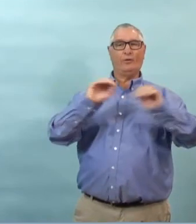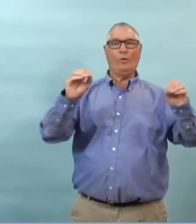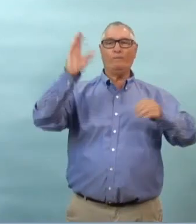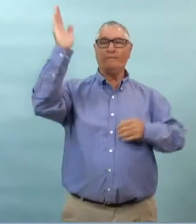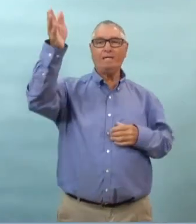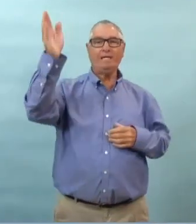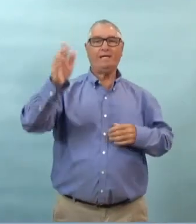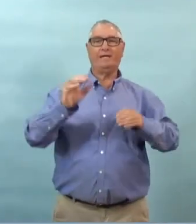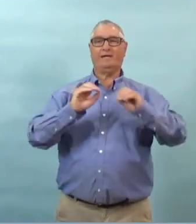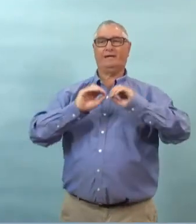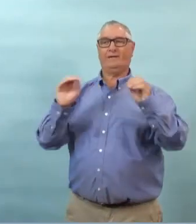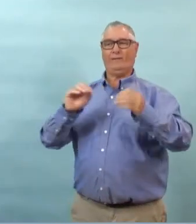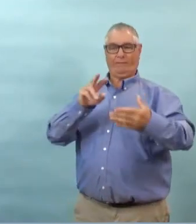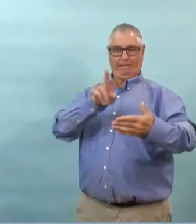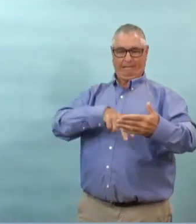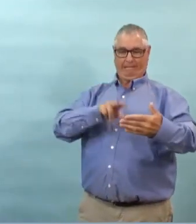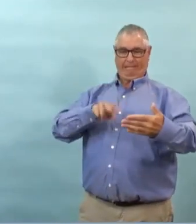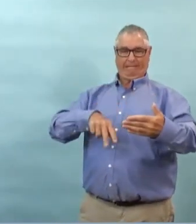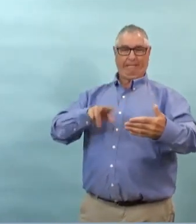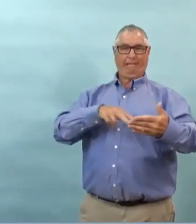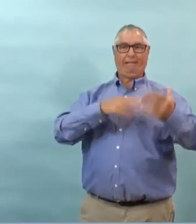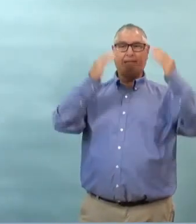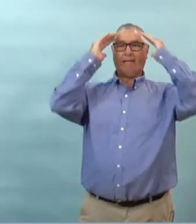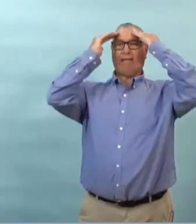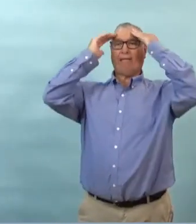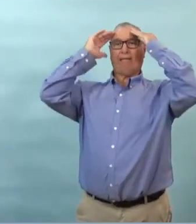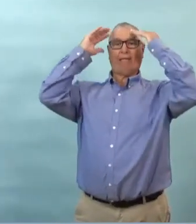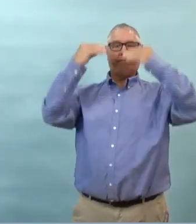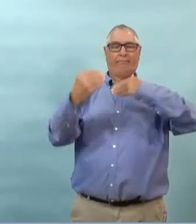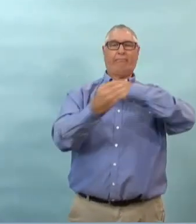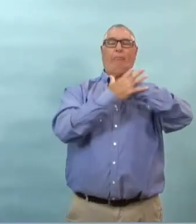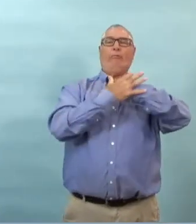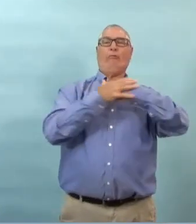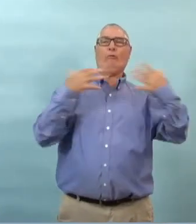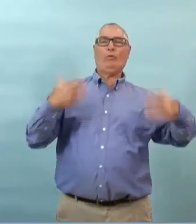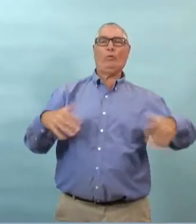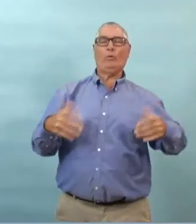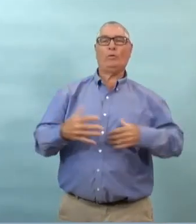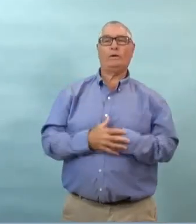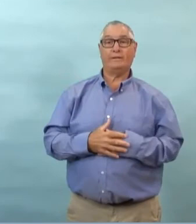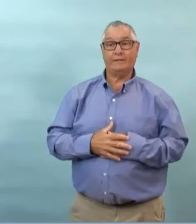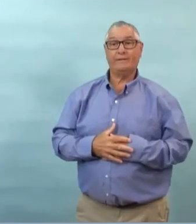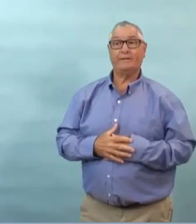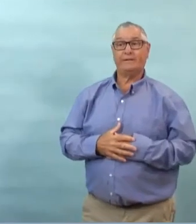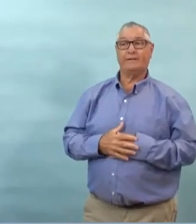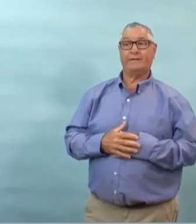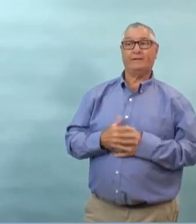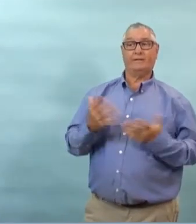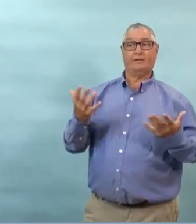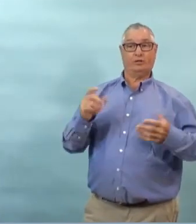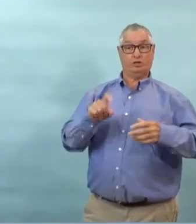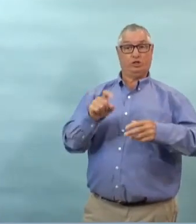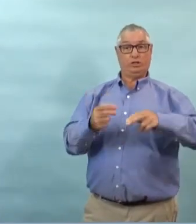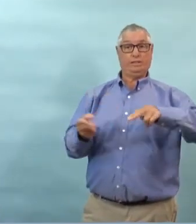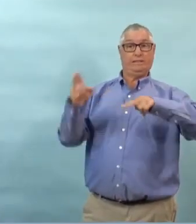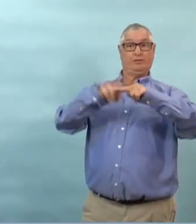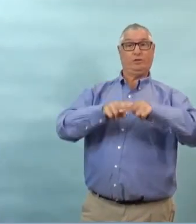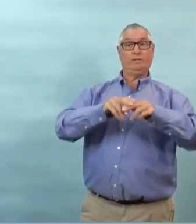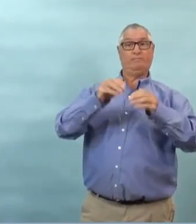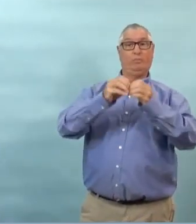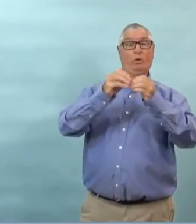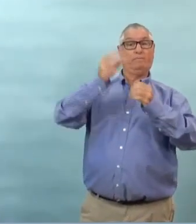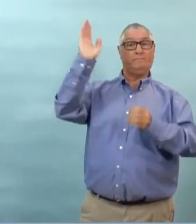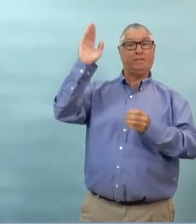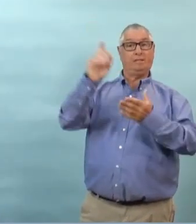à beaucoup de spéculation tous les gens qui voyagent pendant la longue fin de semaine ces gens là étaient inquiets ils ne comprenaient pas pourquoi il y avait un pic comme ça mais